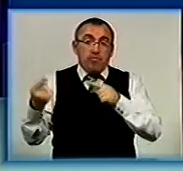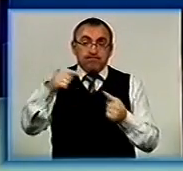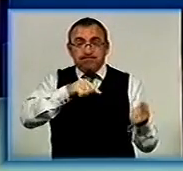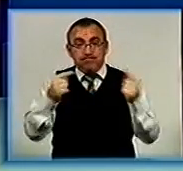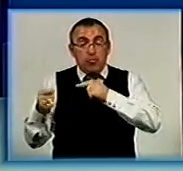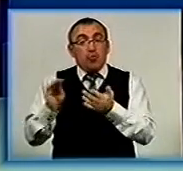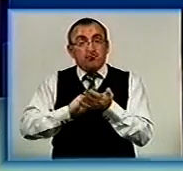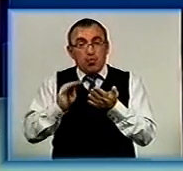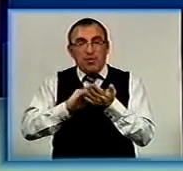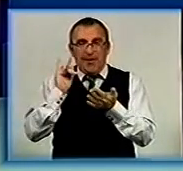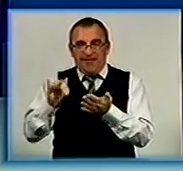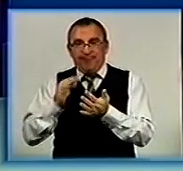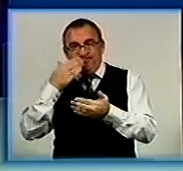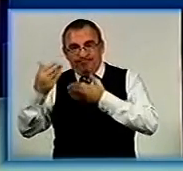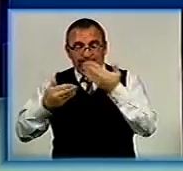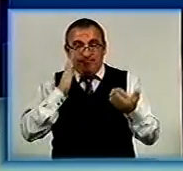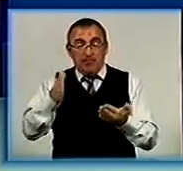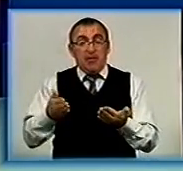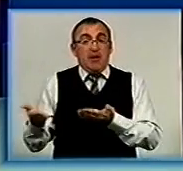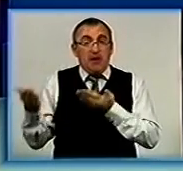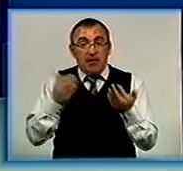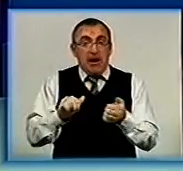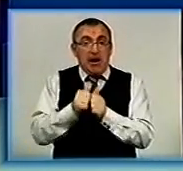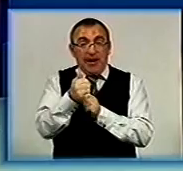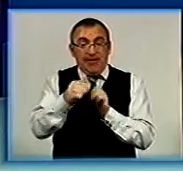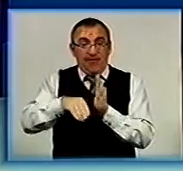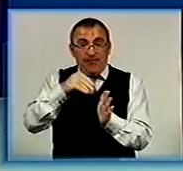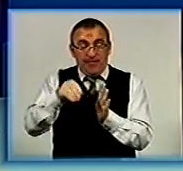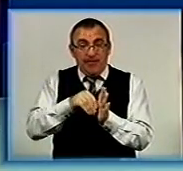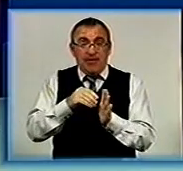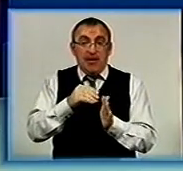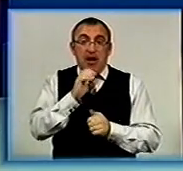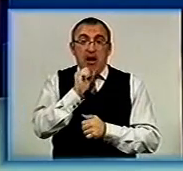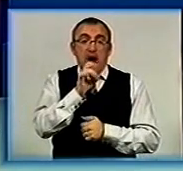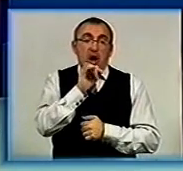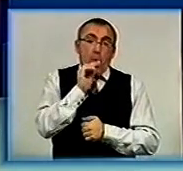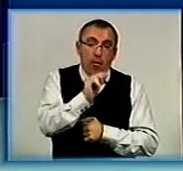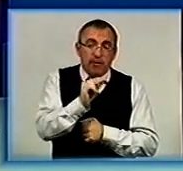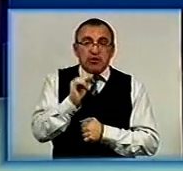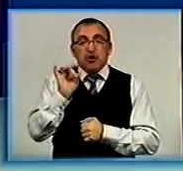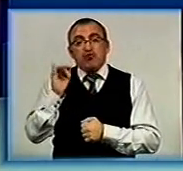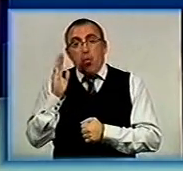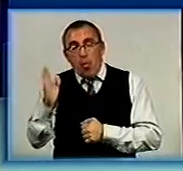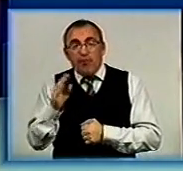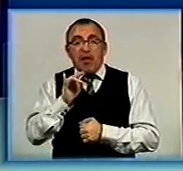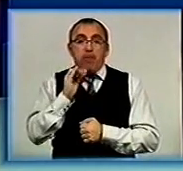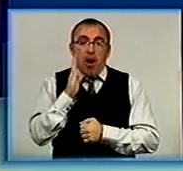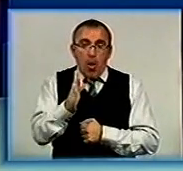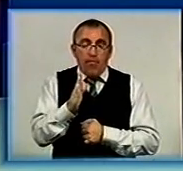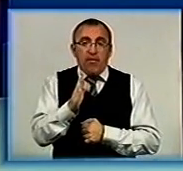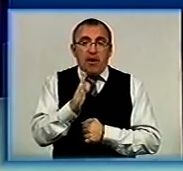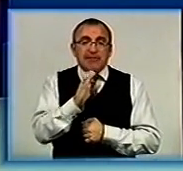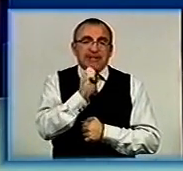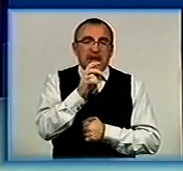журналістів провідних видань області. Запрошені лідери передвиборчих рейтингів. Серед них Андрій Райкович, Артем Стрижаков, Андрій Табалов, Рафаель